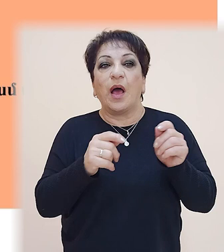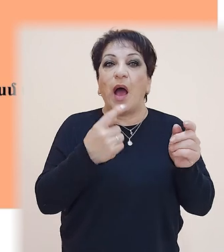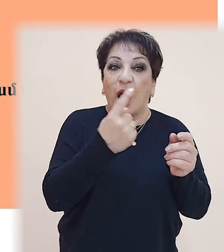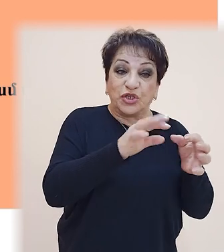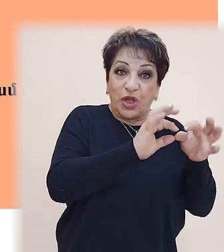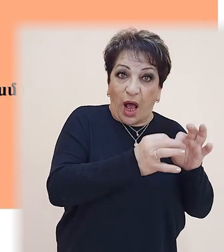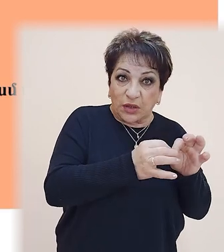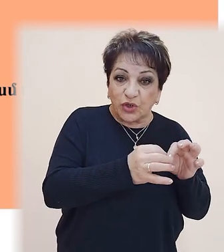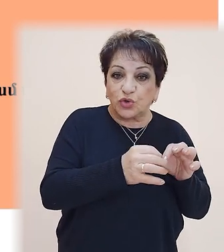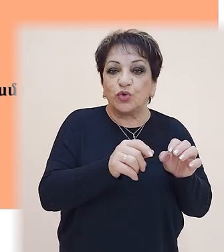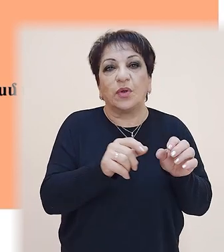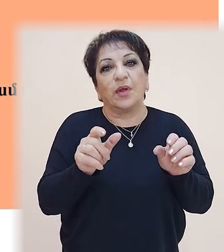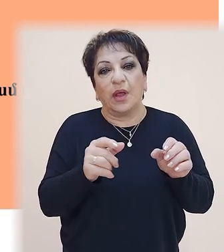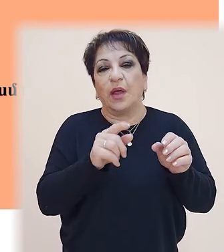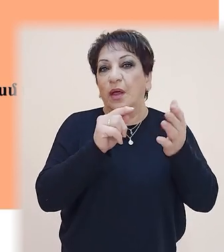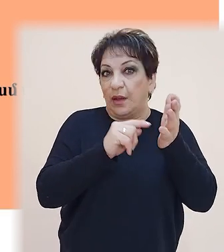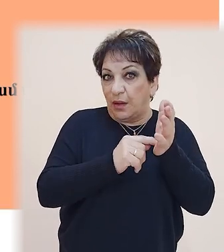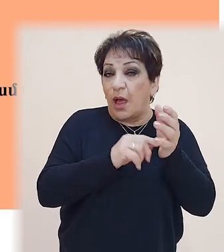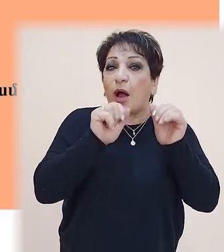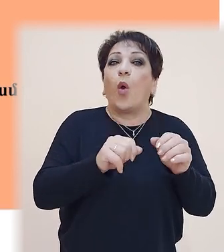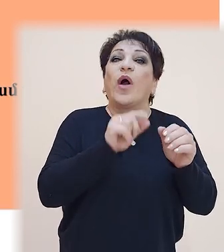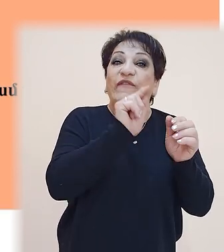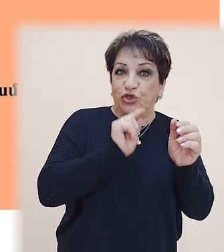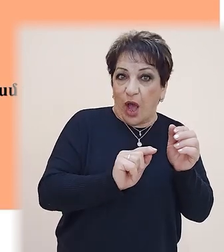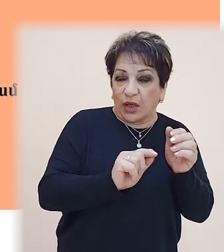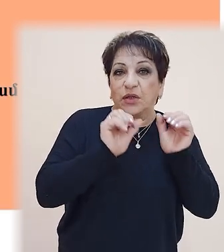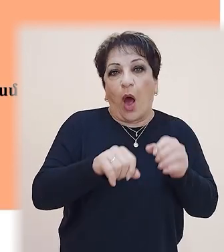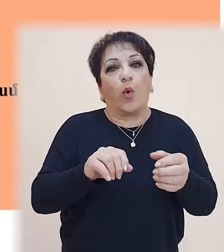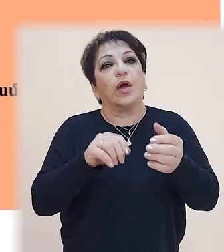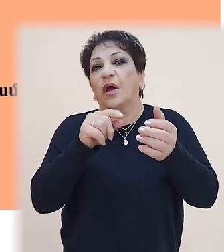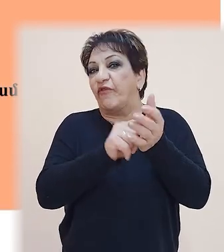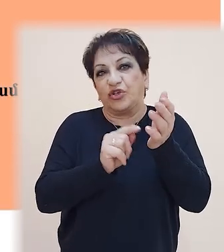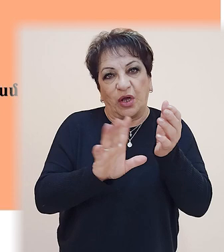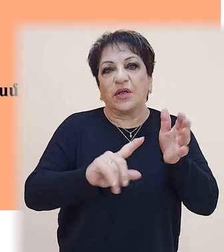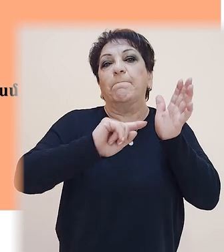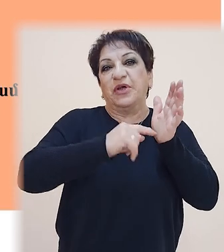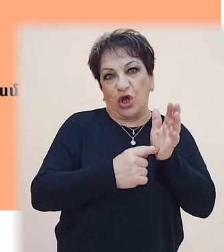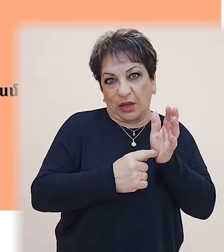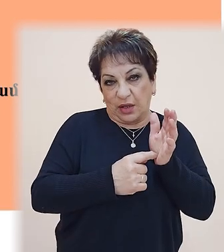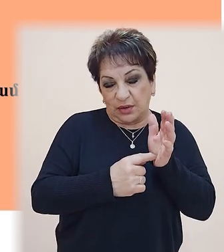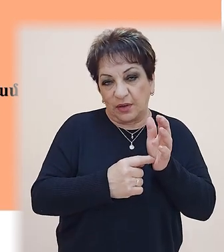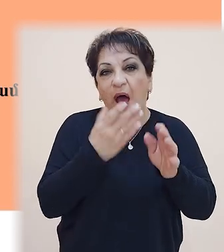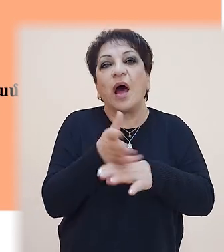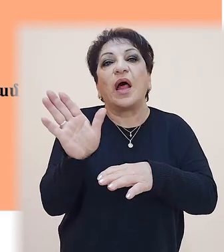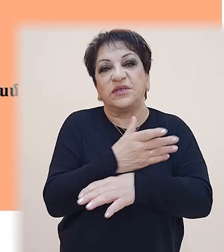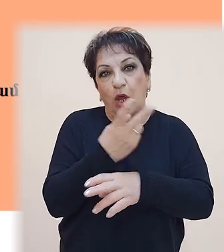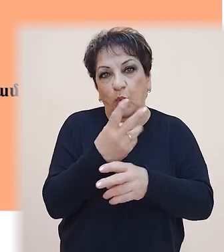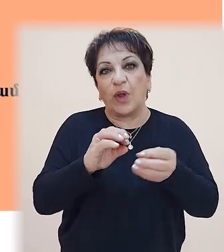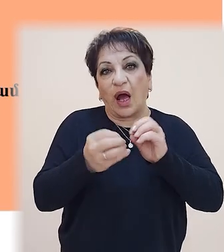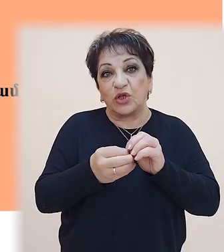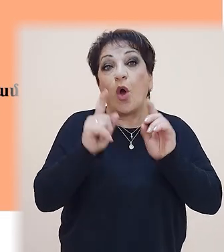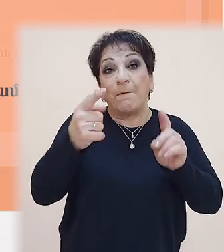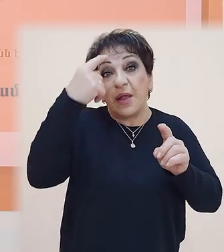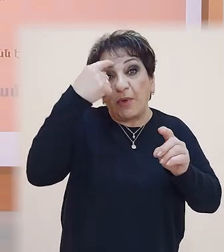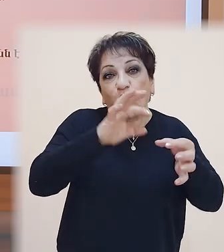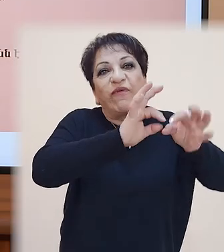կանիվոր շաղ կապ։ Արկե թեք մենք կանի որը դենենք դա չի դա առնաբարդ համադասական, բայց մտովի այդպես շատ հեշտ կլինի իշել։ Անտանելի հոգնած էի